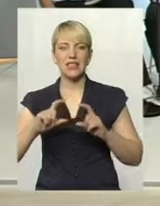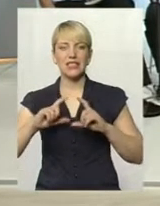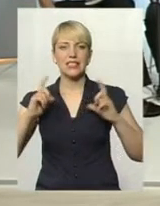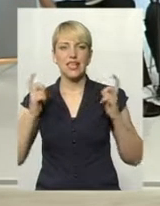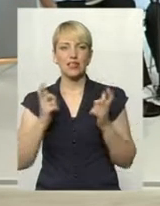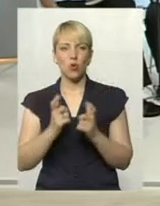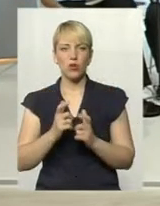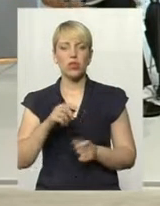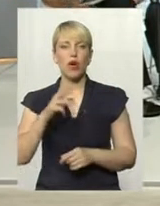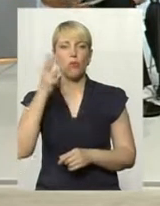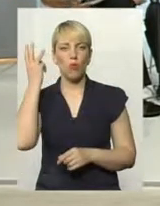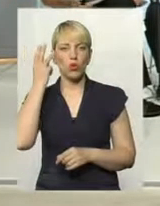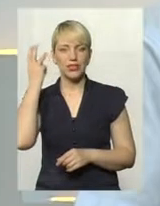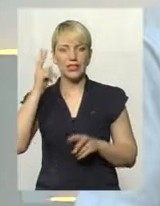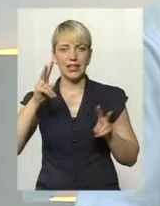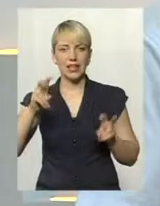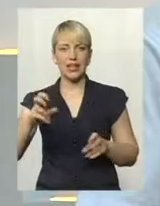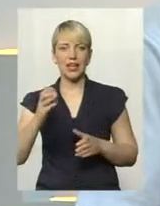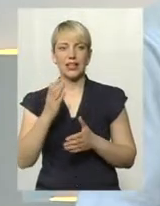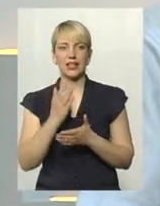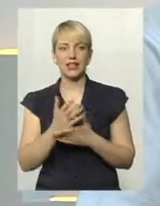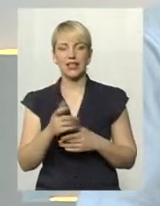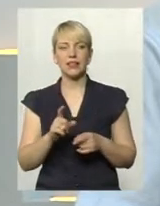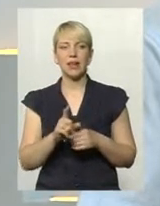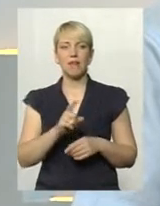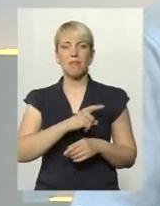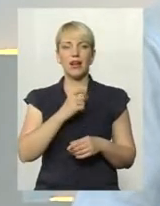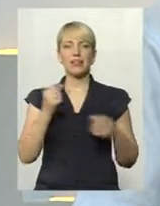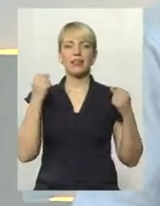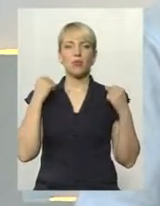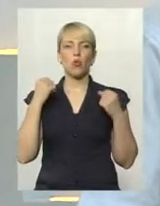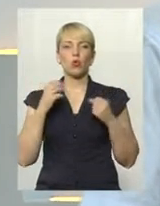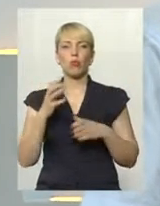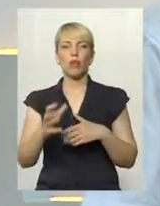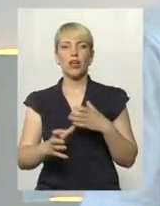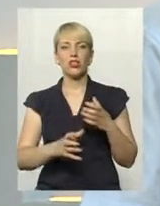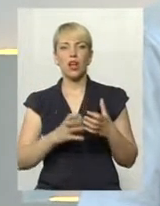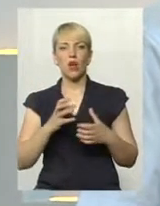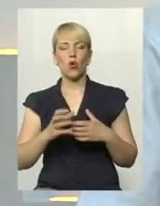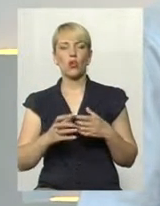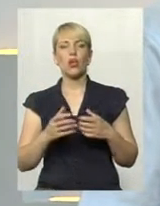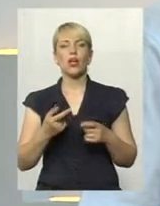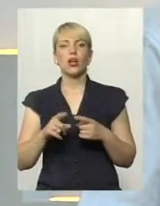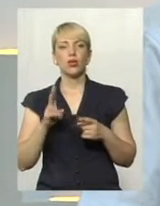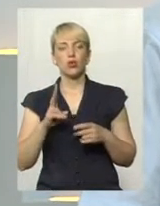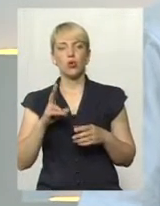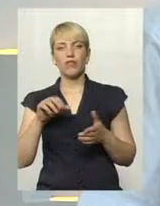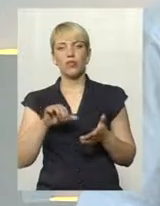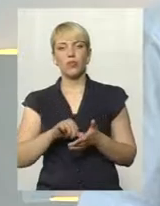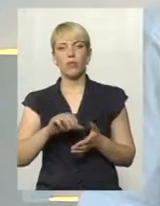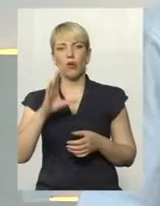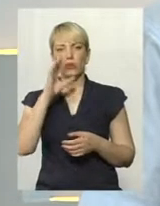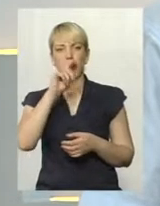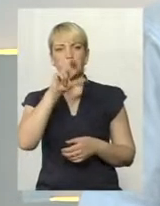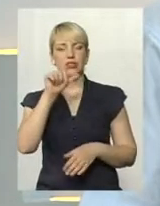Поділля. В той же час в нас є 5 майстрів спорту міжнародного класу, які виступають успішно за кордоном, і їх, на